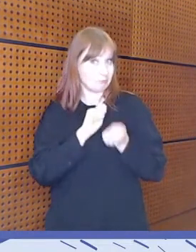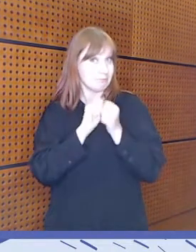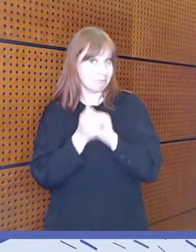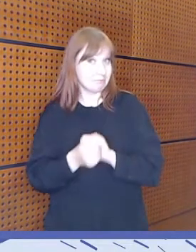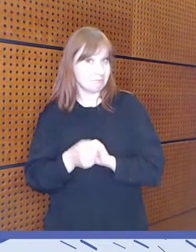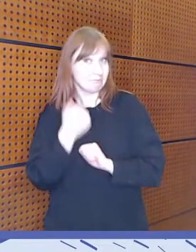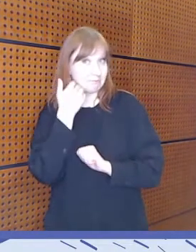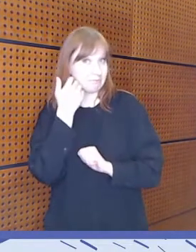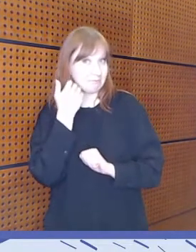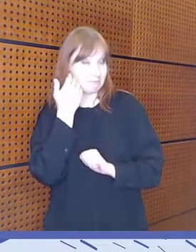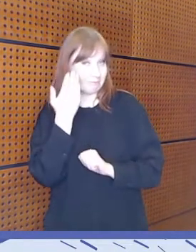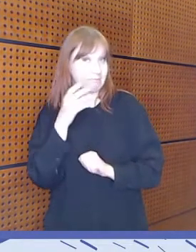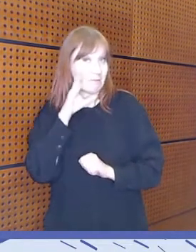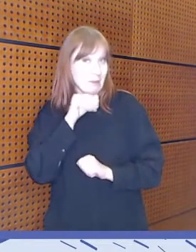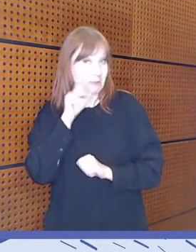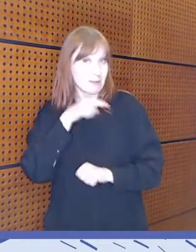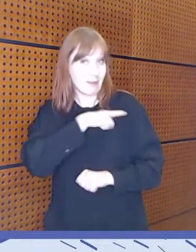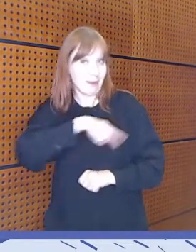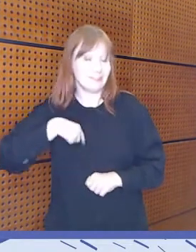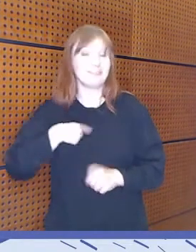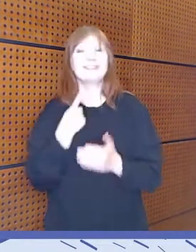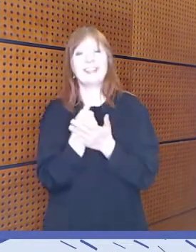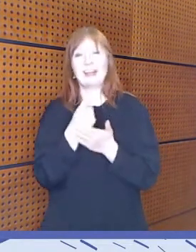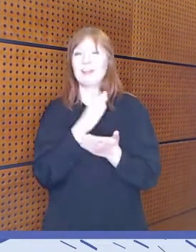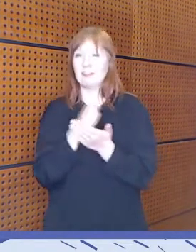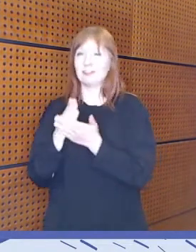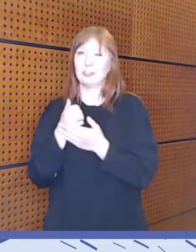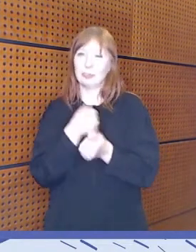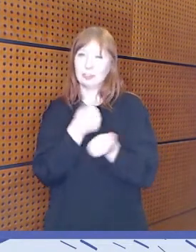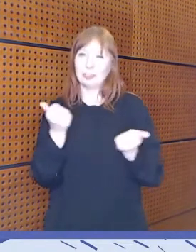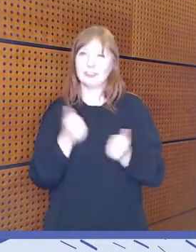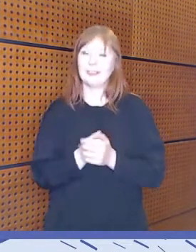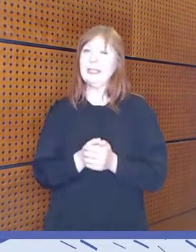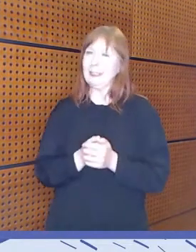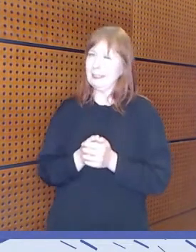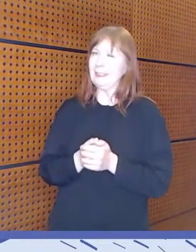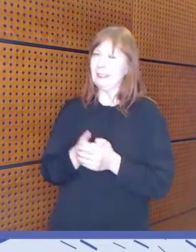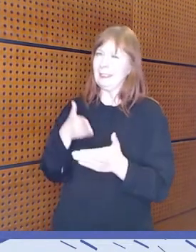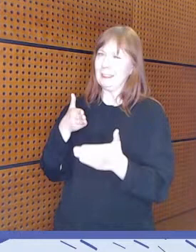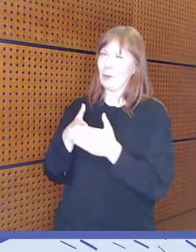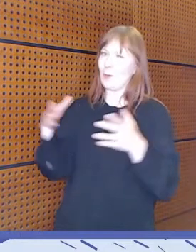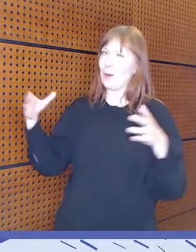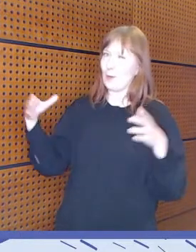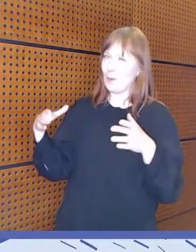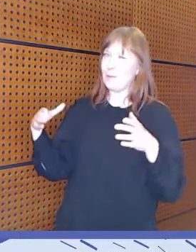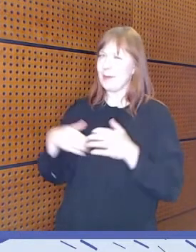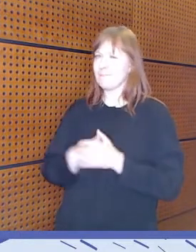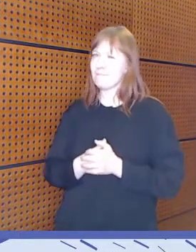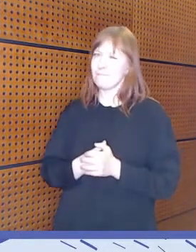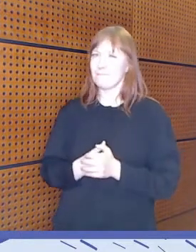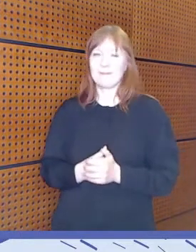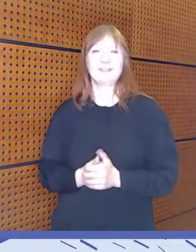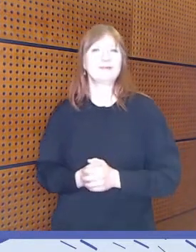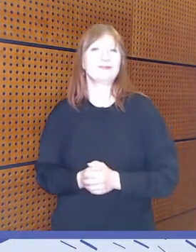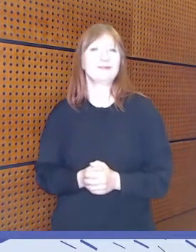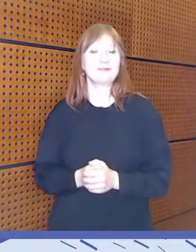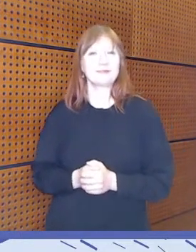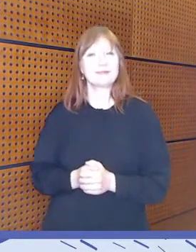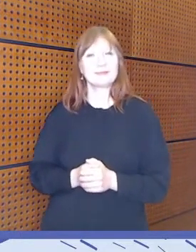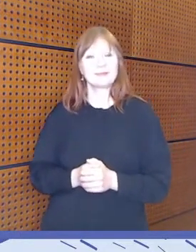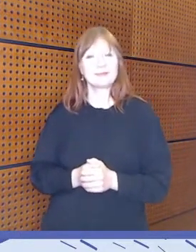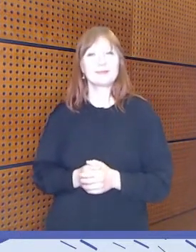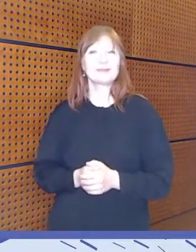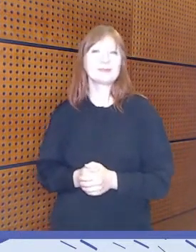kohta, että ne on tärkeitä asioita meille kaikille. Sitten tämä kohderyhmä onkin valinnottava, että tulevaisuutta ajatella. Hyvä.